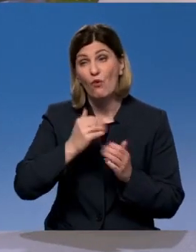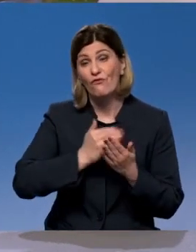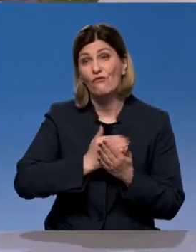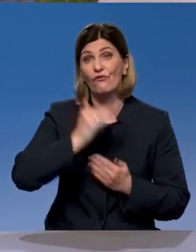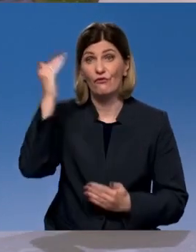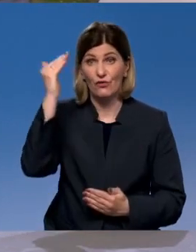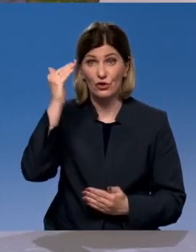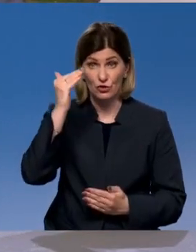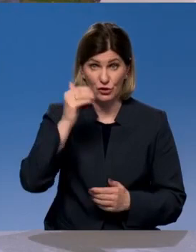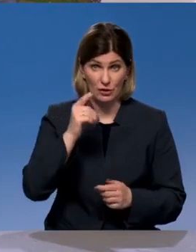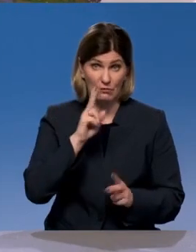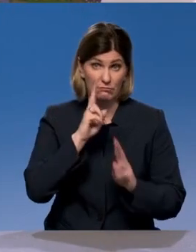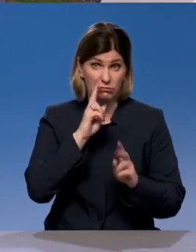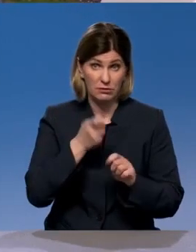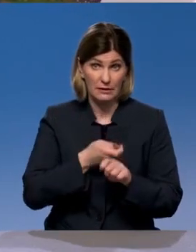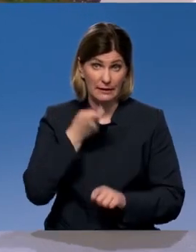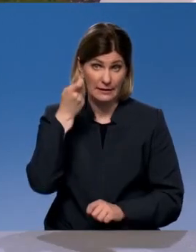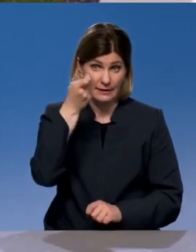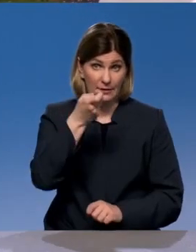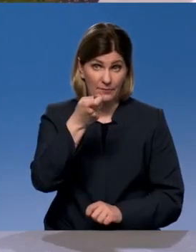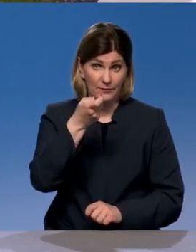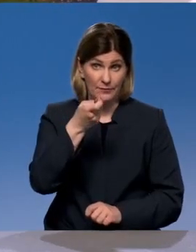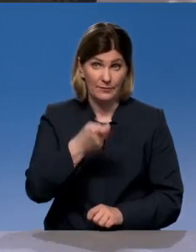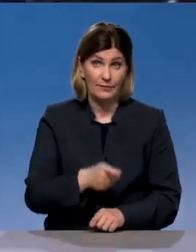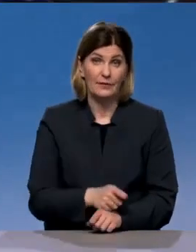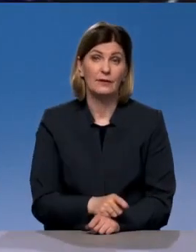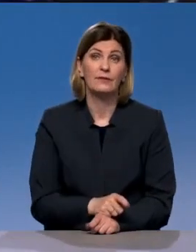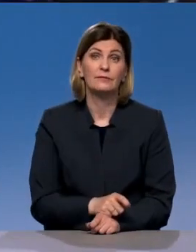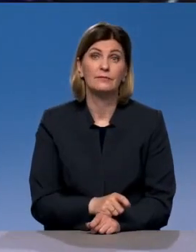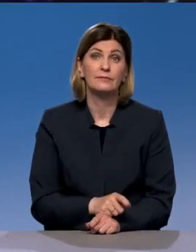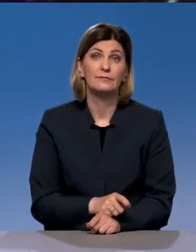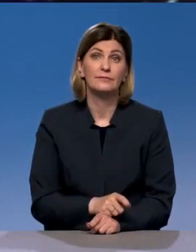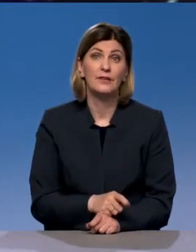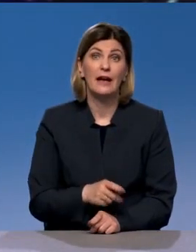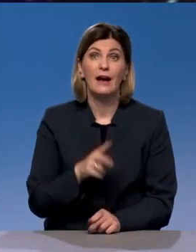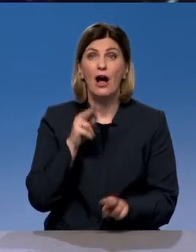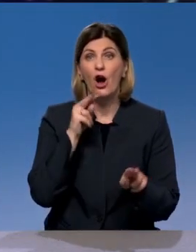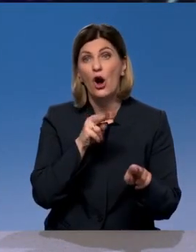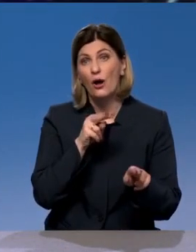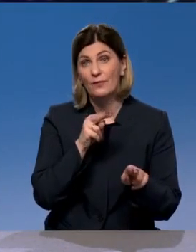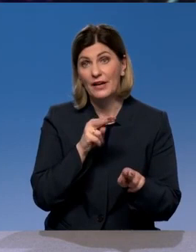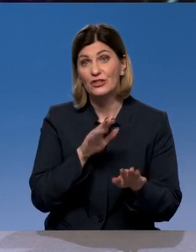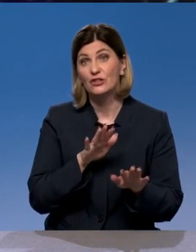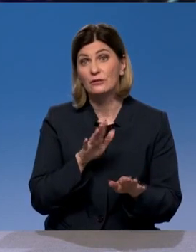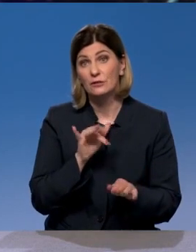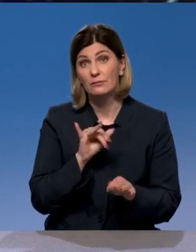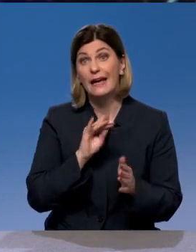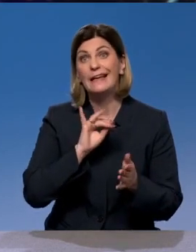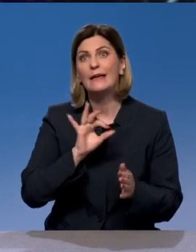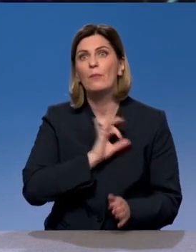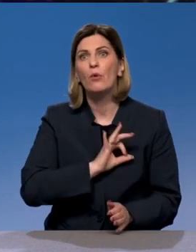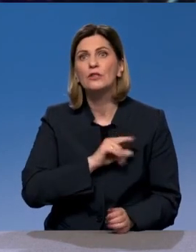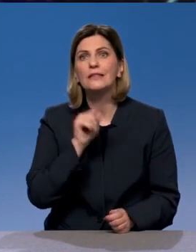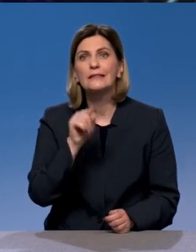ограничивает в том, что, слава богу, надзирающих органов или карающих, контролирующих их полно. И пользуетесь тем, что сейчас